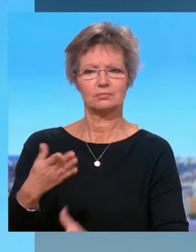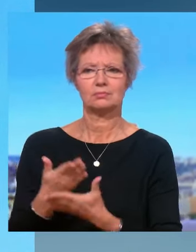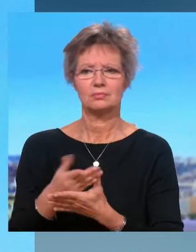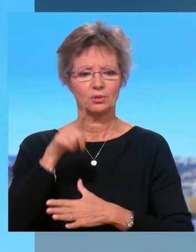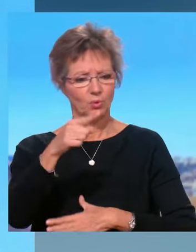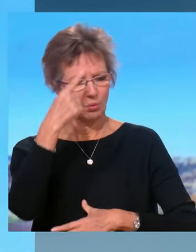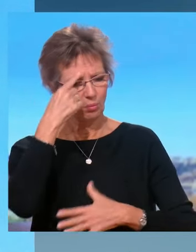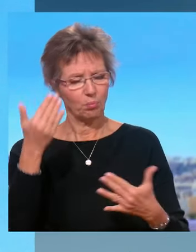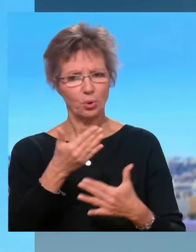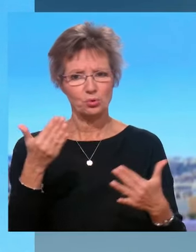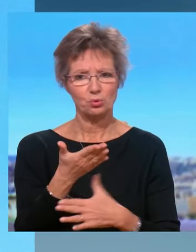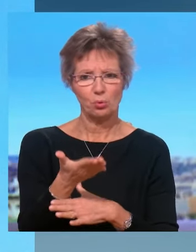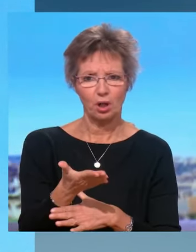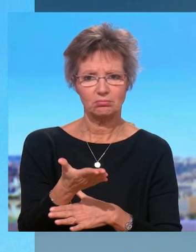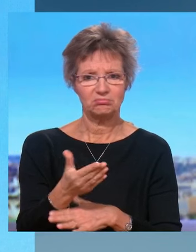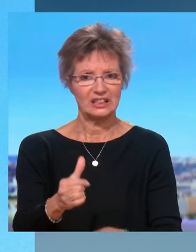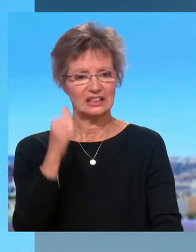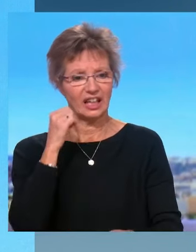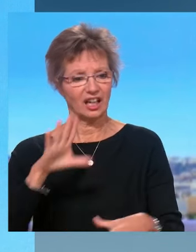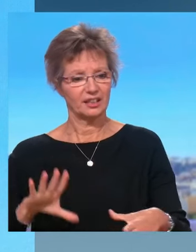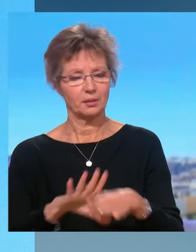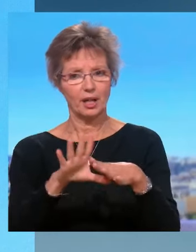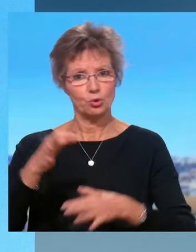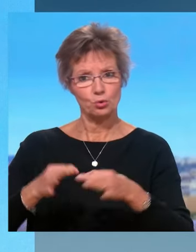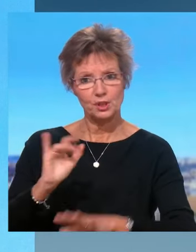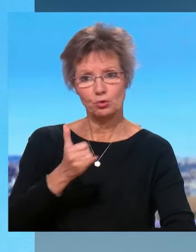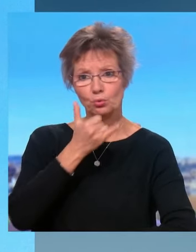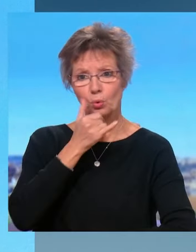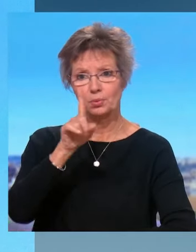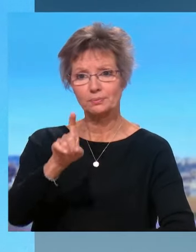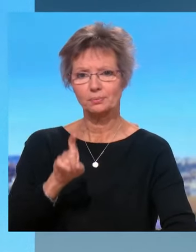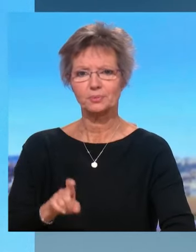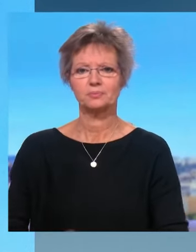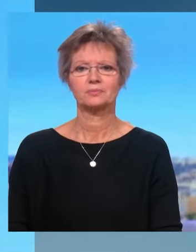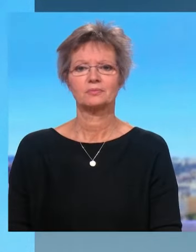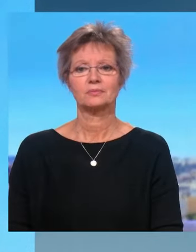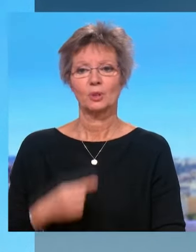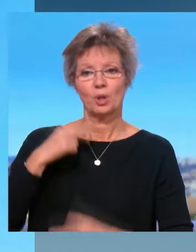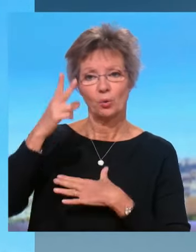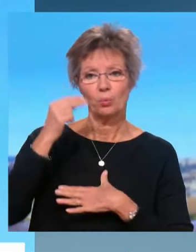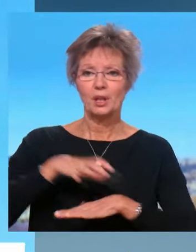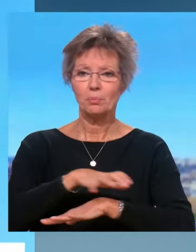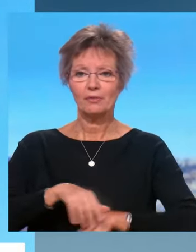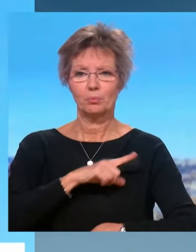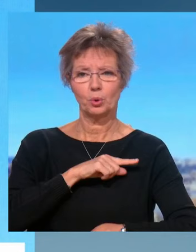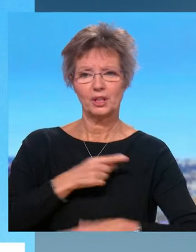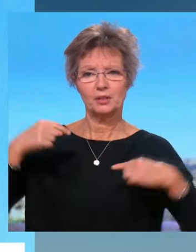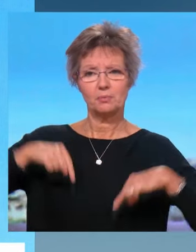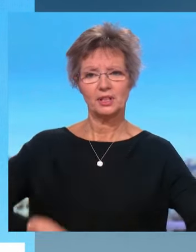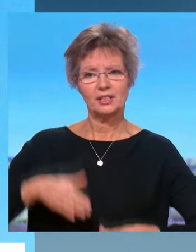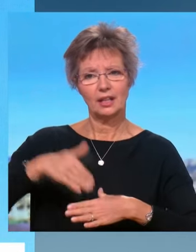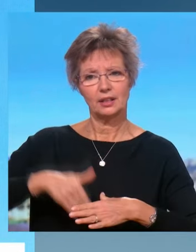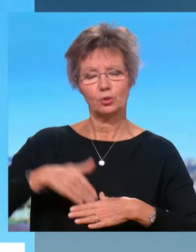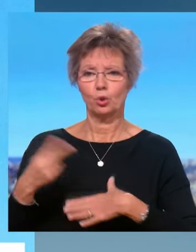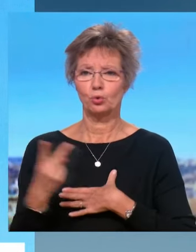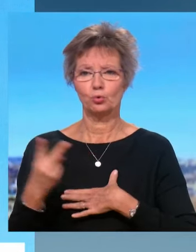que vous avez ressenti quand vous avez découvert ces images ? Est-ce que la justice a commis une erreur ? Moi, j'ai compris surtout pourquoi le préfet de police et le ministre de l'Intérieur